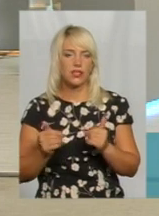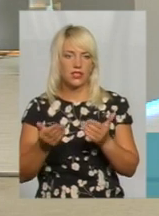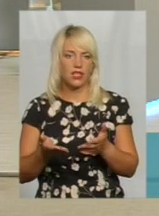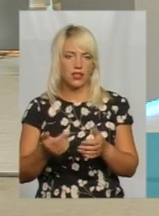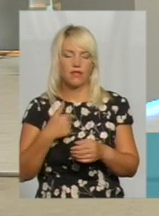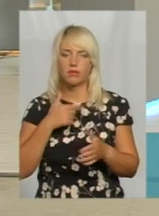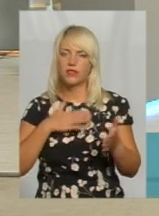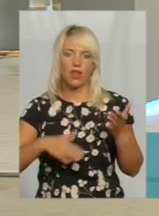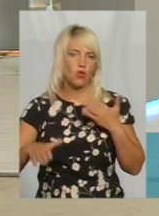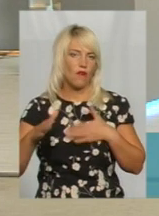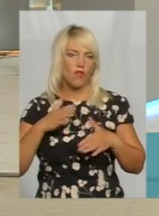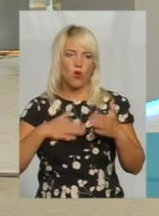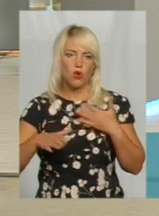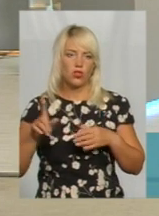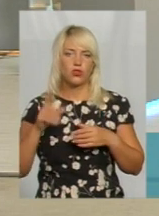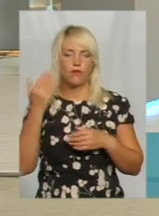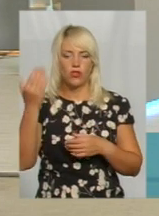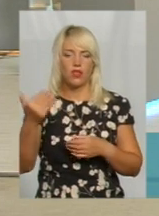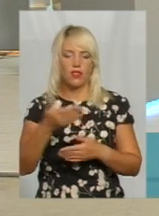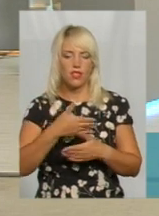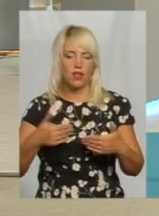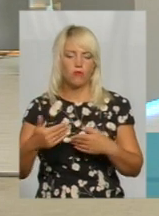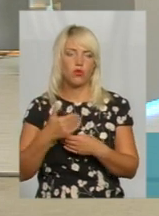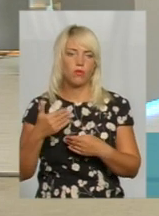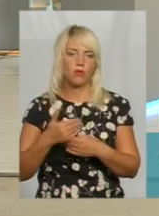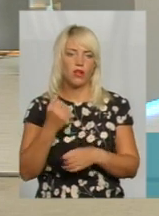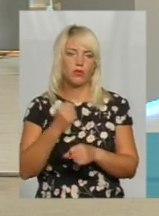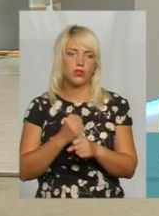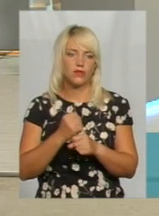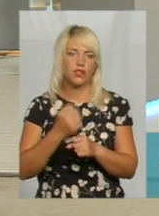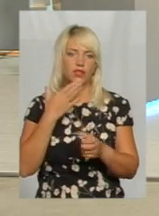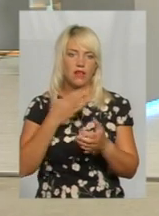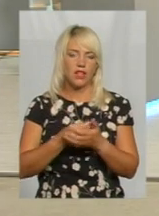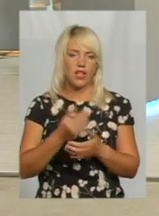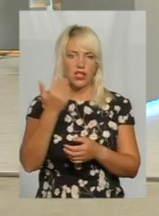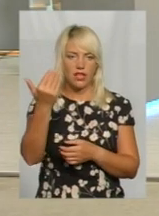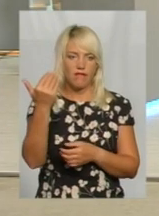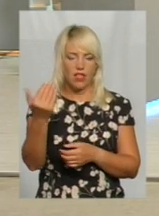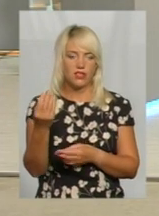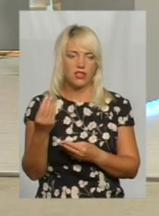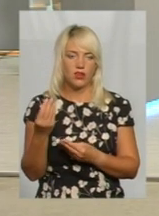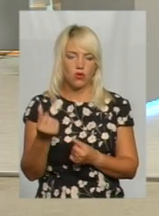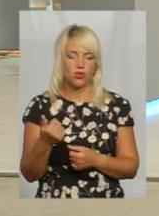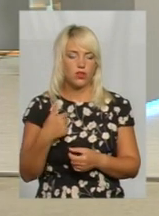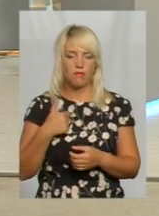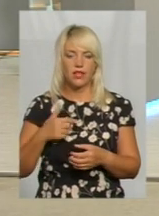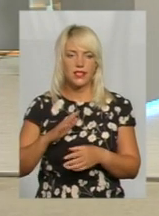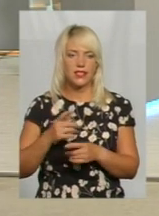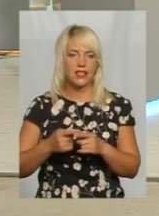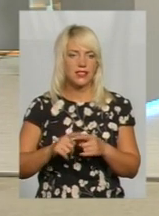Ми задоволені, щоб вони нам допомагали працювати за власні кошти, бо ми за це не платимо, за зрізку